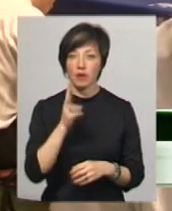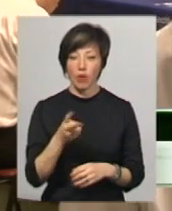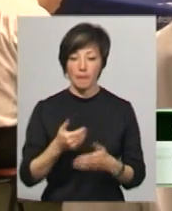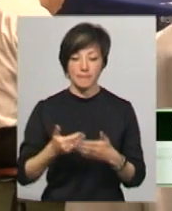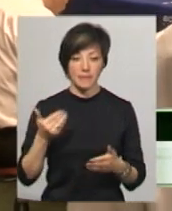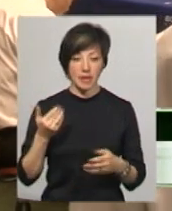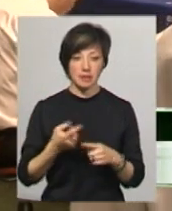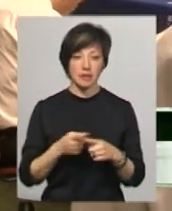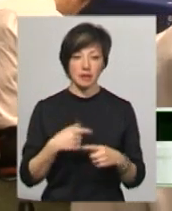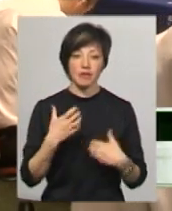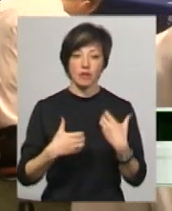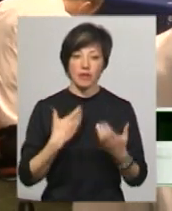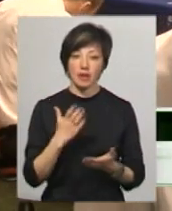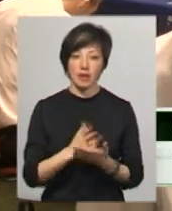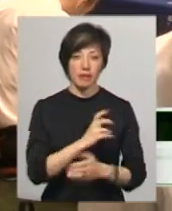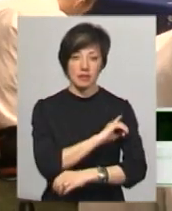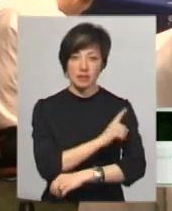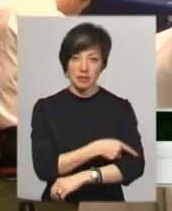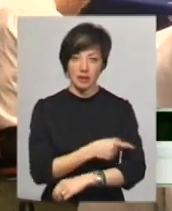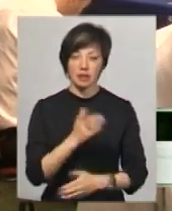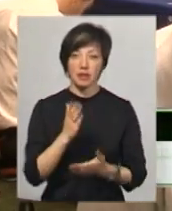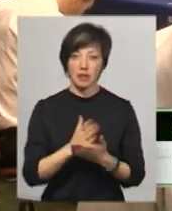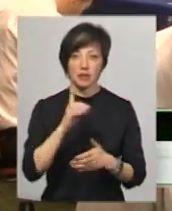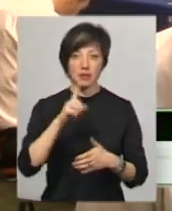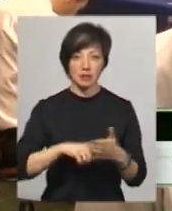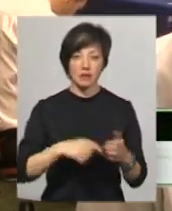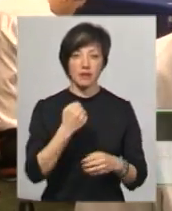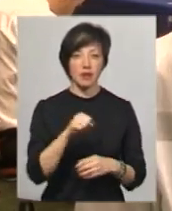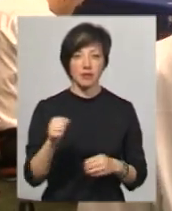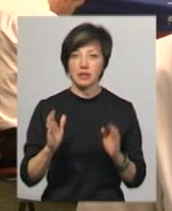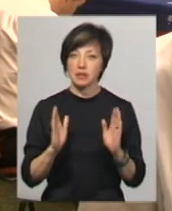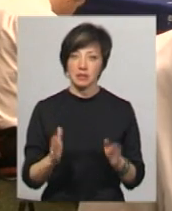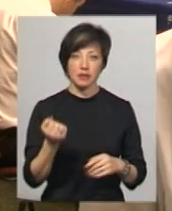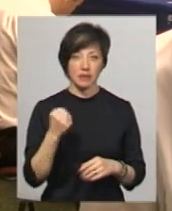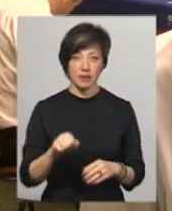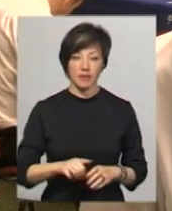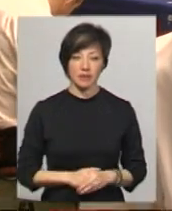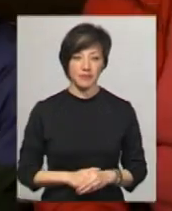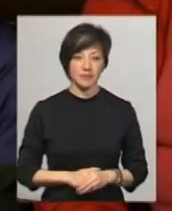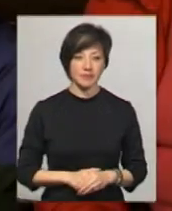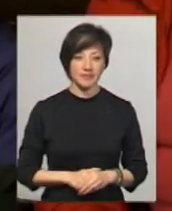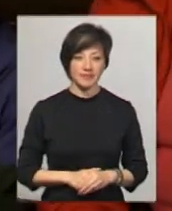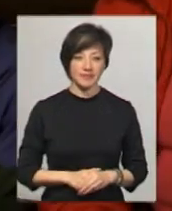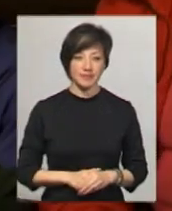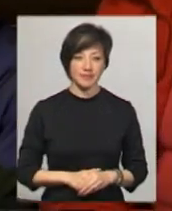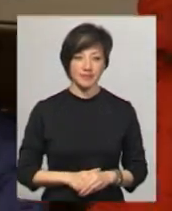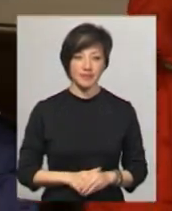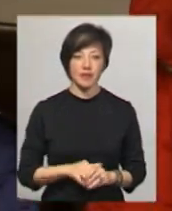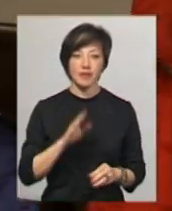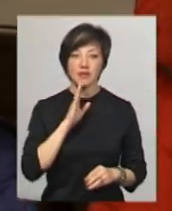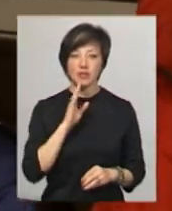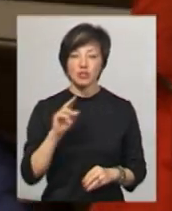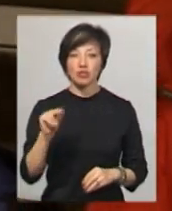а перед боєм є хвилювання, але не сильне. А є надія вигравати, тільки вигравати. Оксана Гринишина,